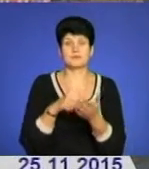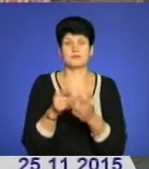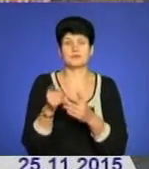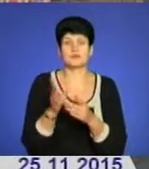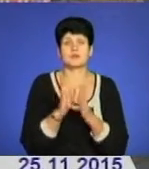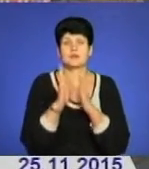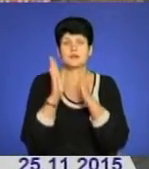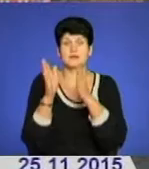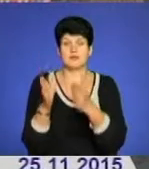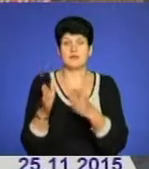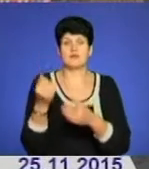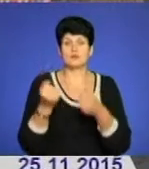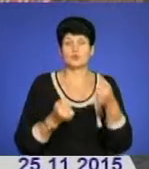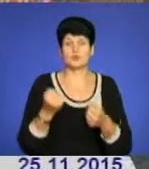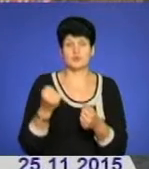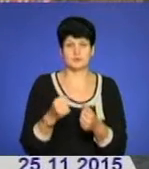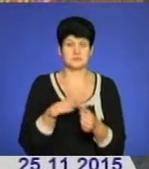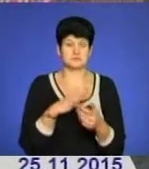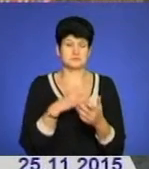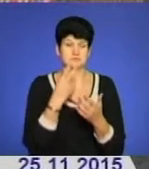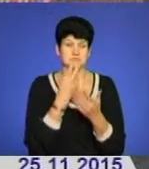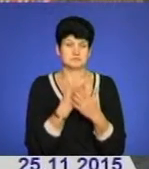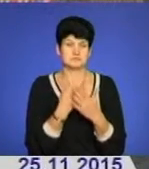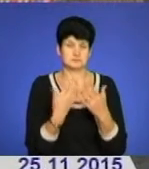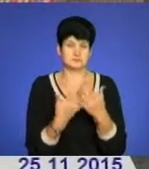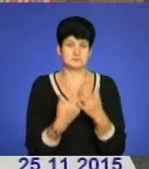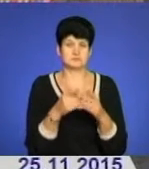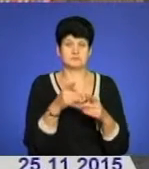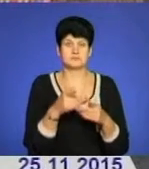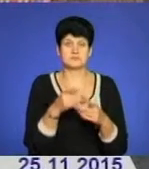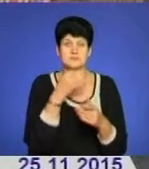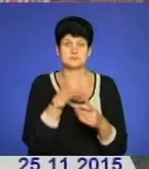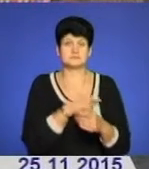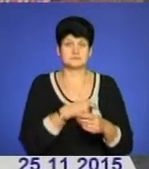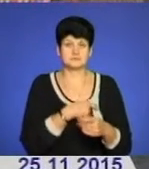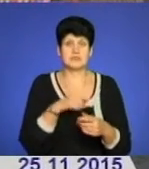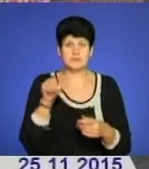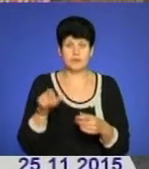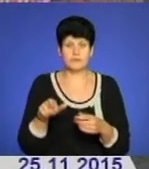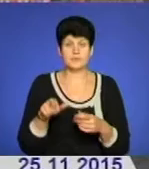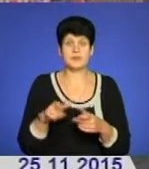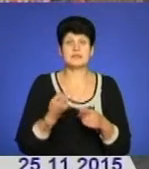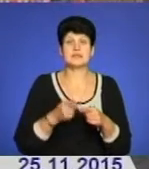Почаєв вирухався автомобіль, який підпадав підорієнтування, вказаний черговим. Даний автомобіль,